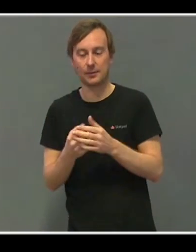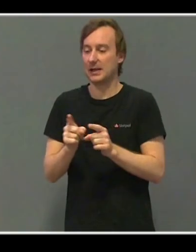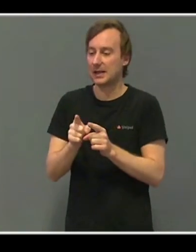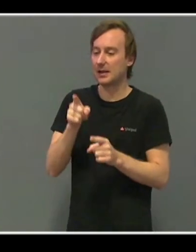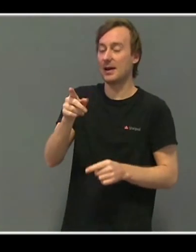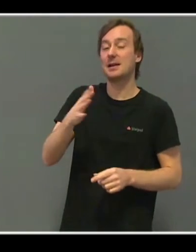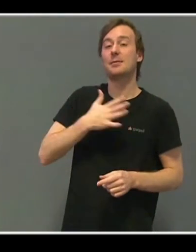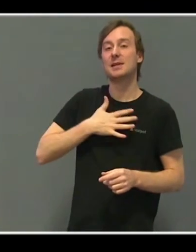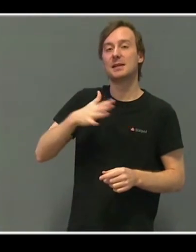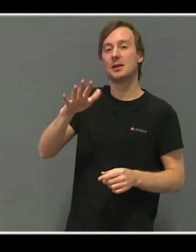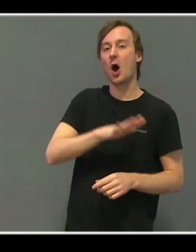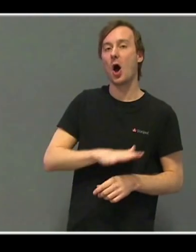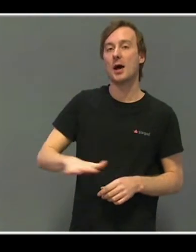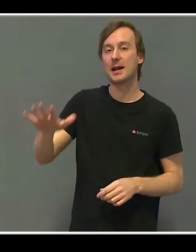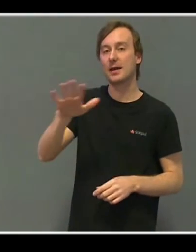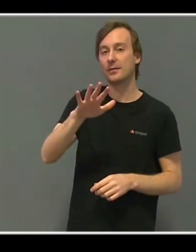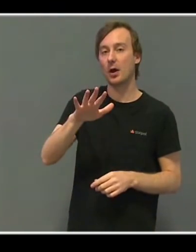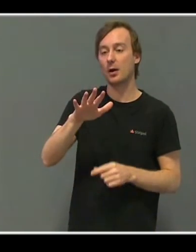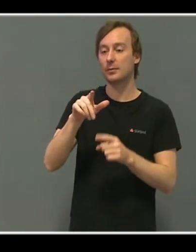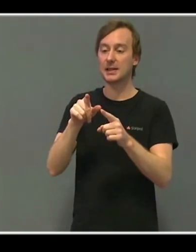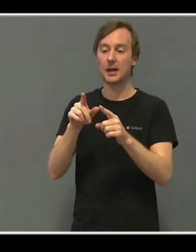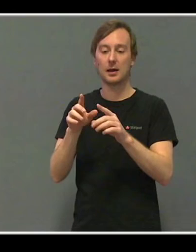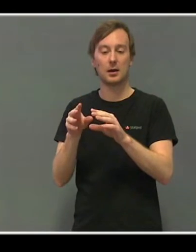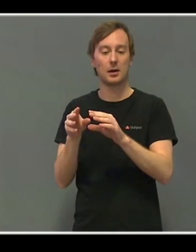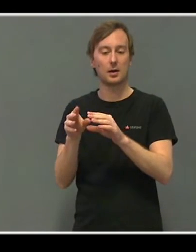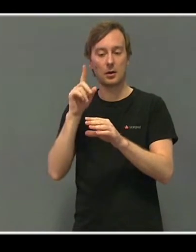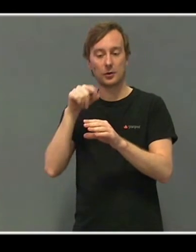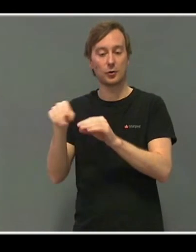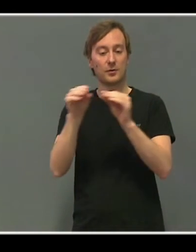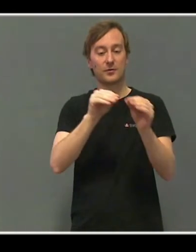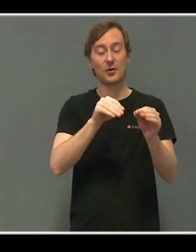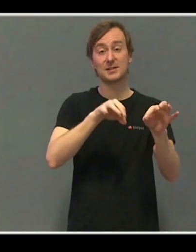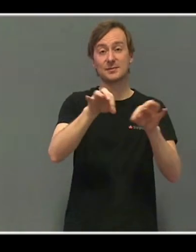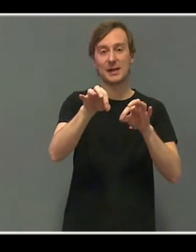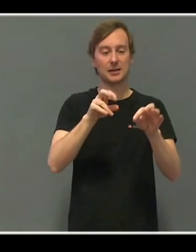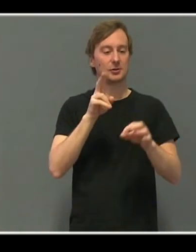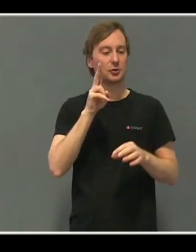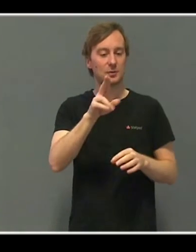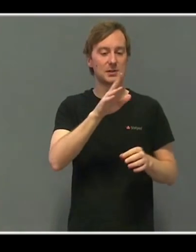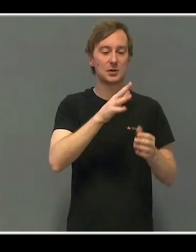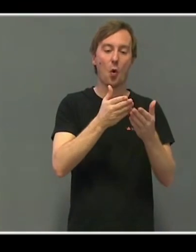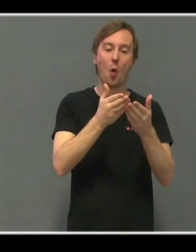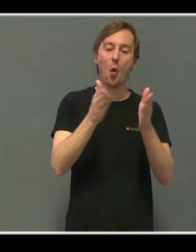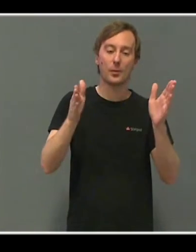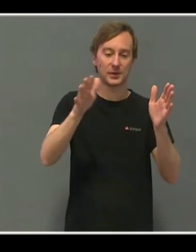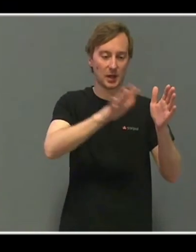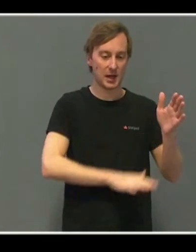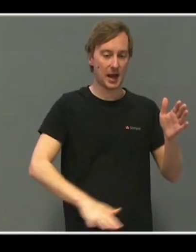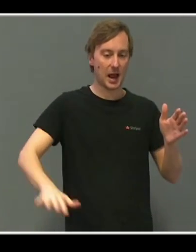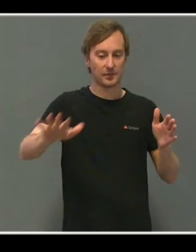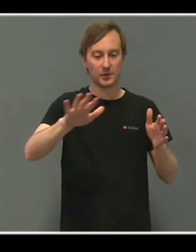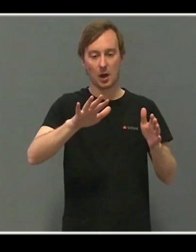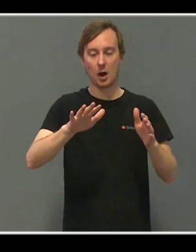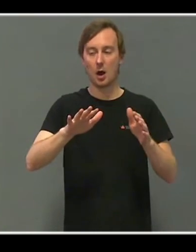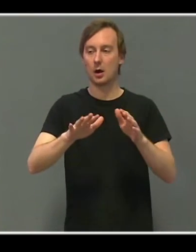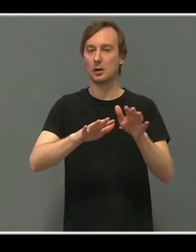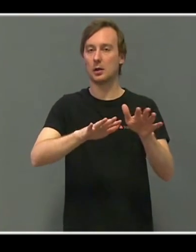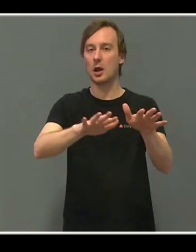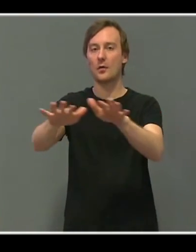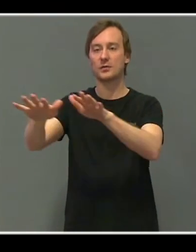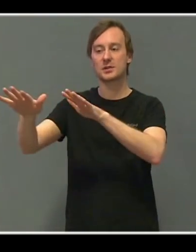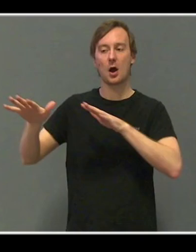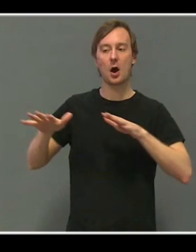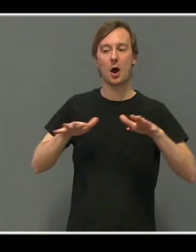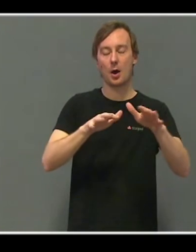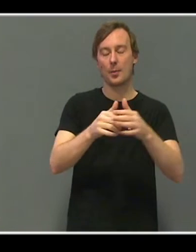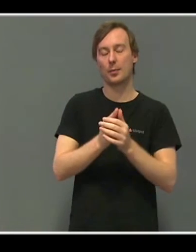sier han. Og det har man jo også overført til spill. Det er mye åpne arenaer. Det er landskap. Så det kan jo hende at det vi tenker om på